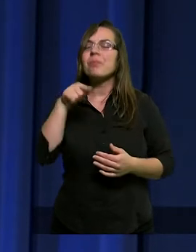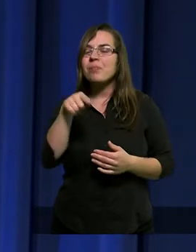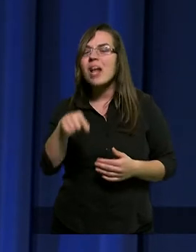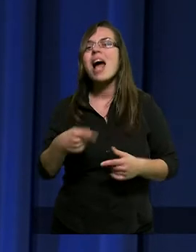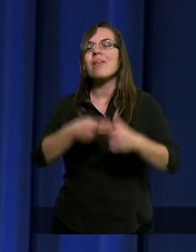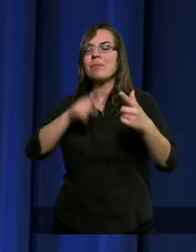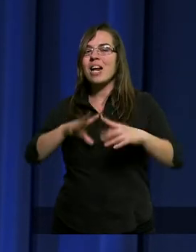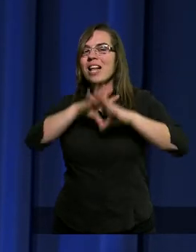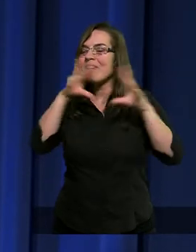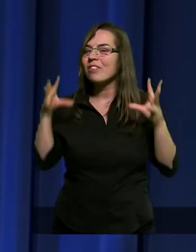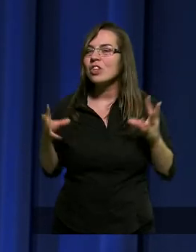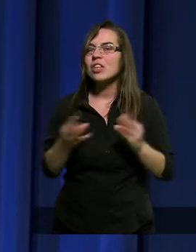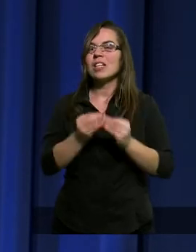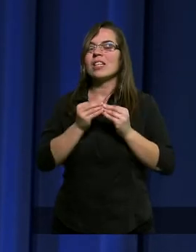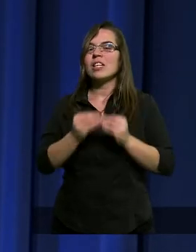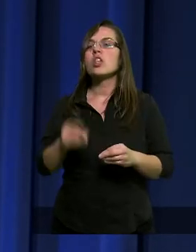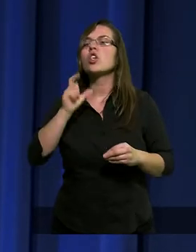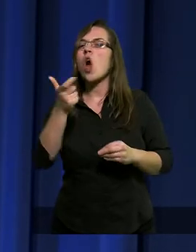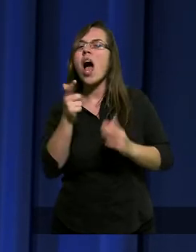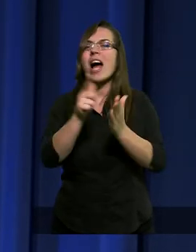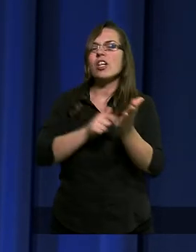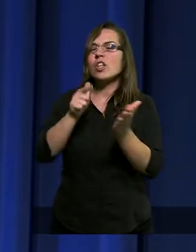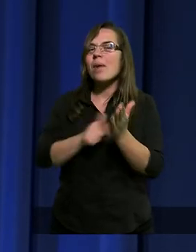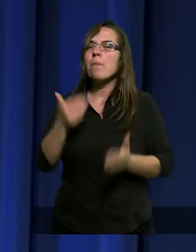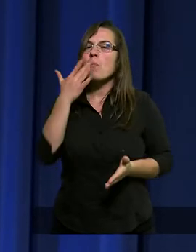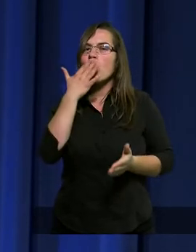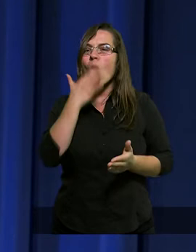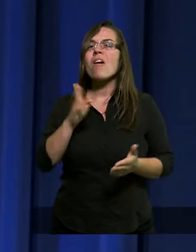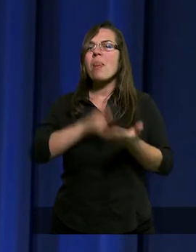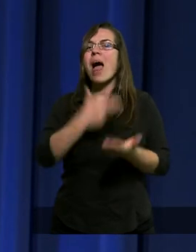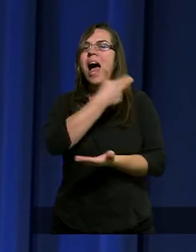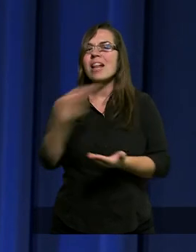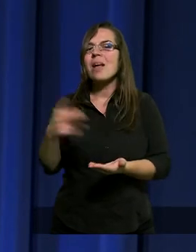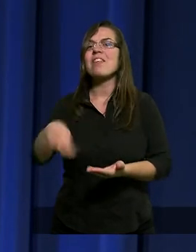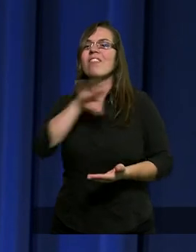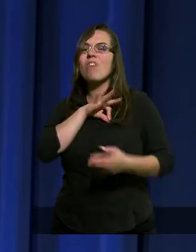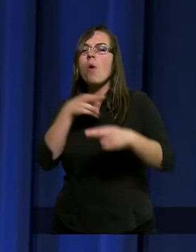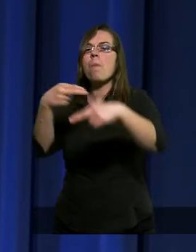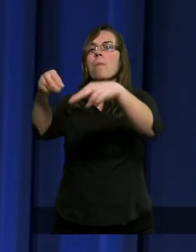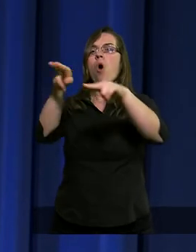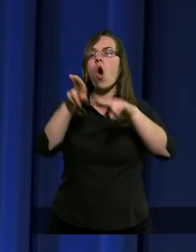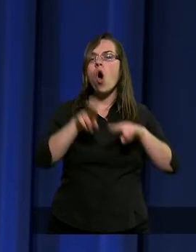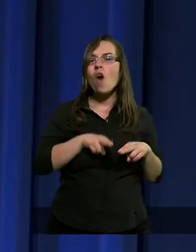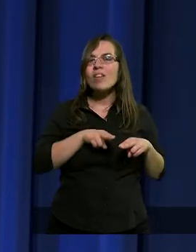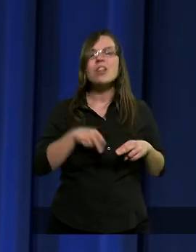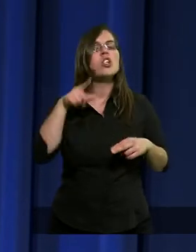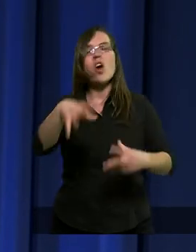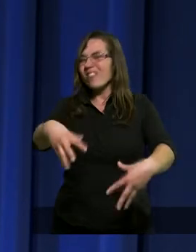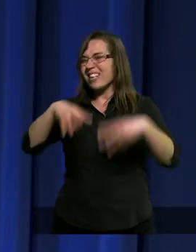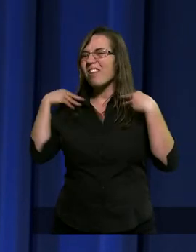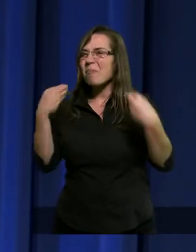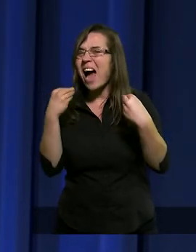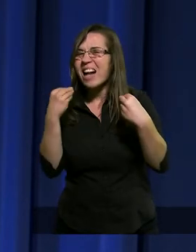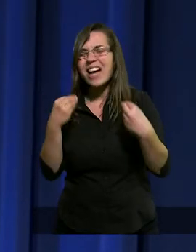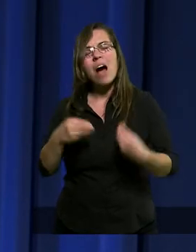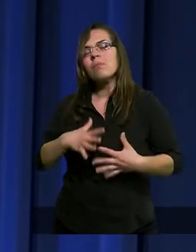a przede wszystkim coraz częściej mówił na temat swojego powrotu i te piękne